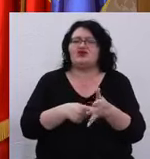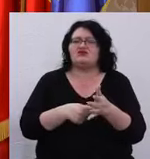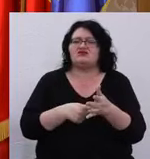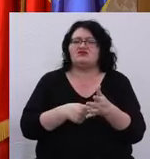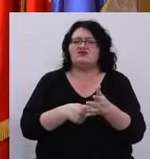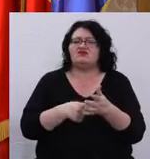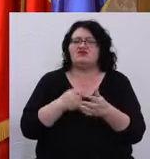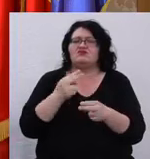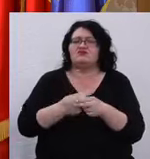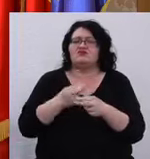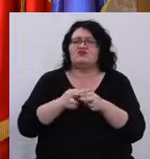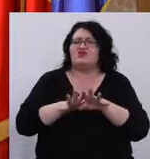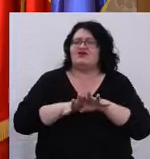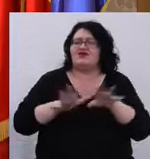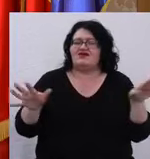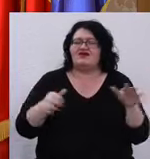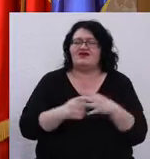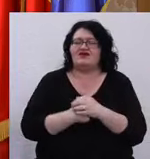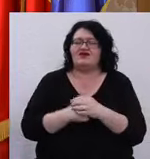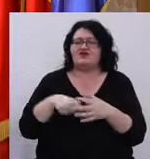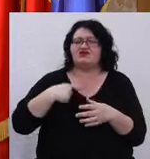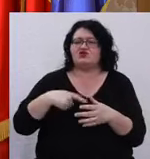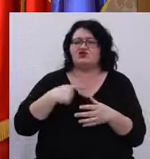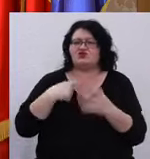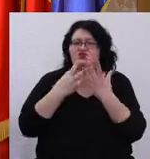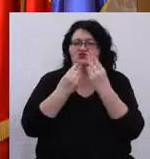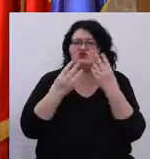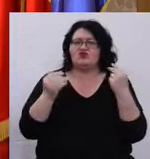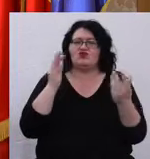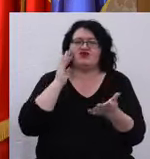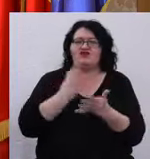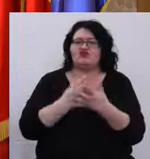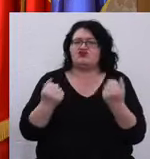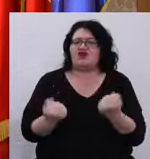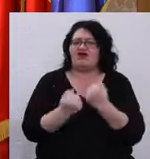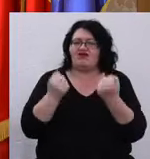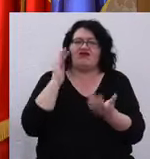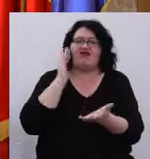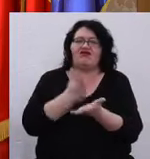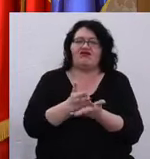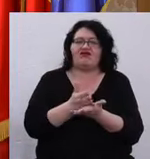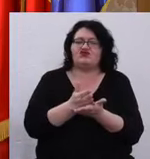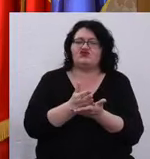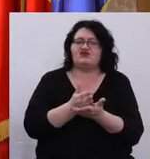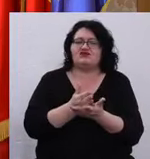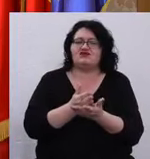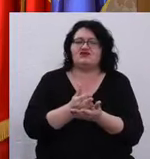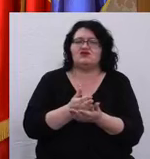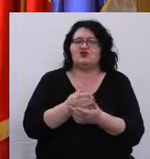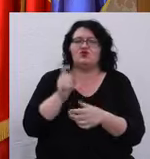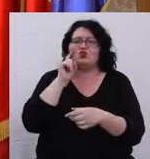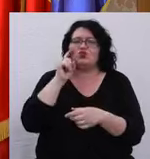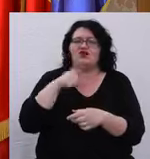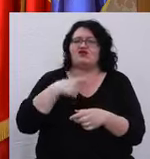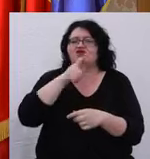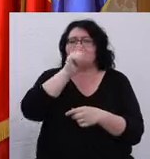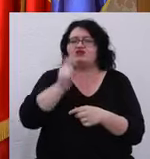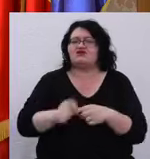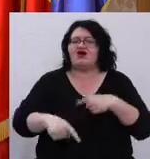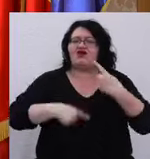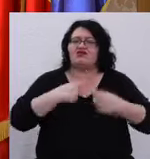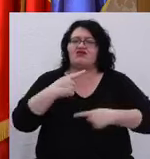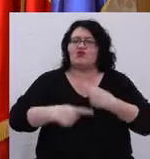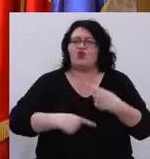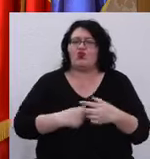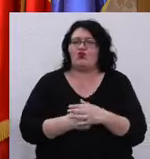pandemie. Ci sunt multe decizii grele de luat. Nu cred că există o țară în lume care